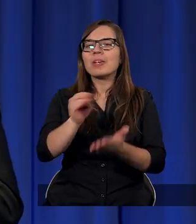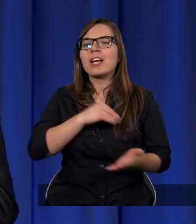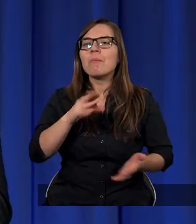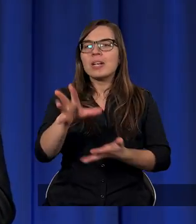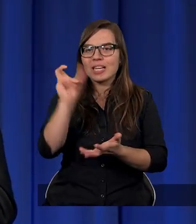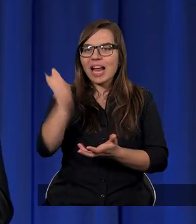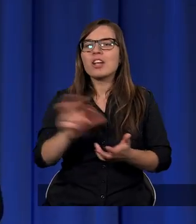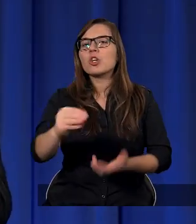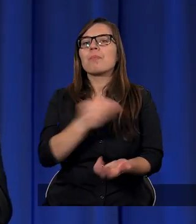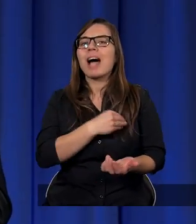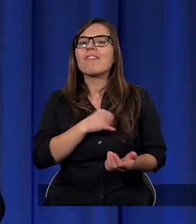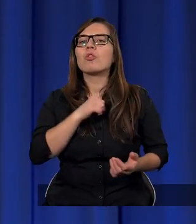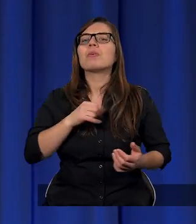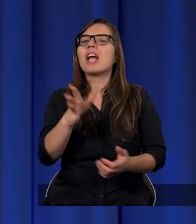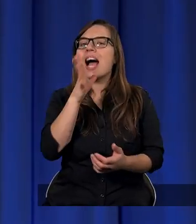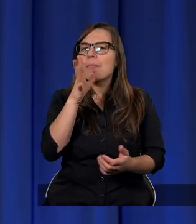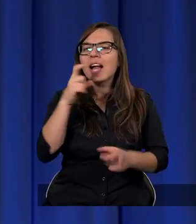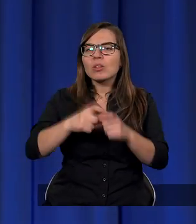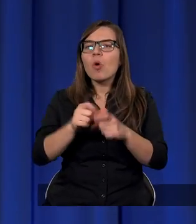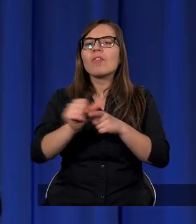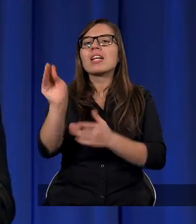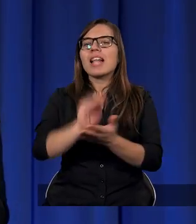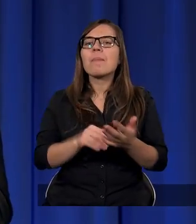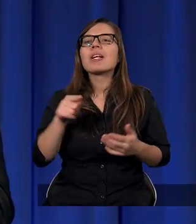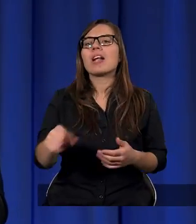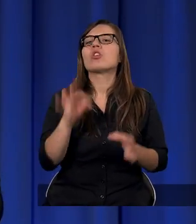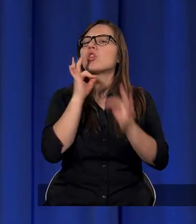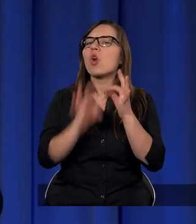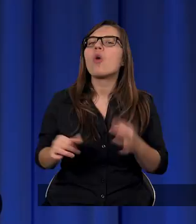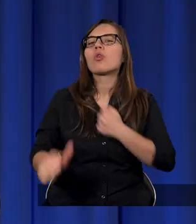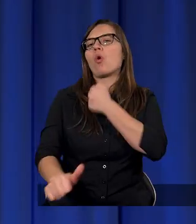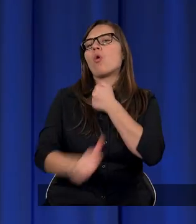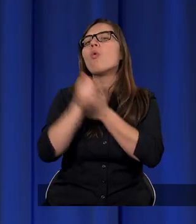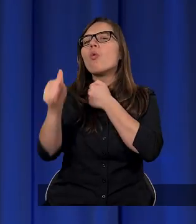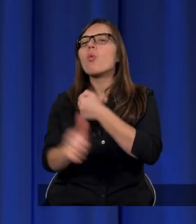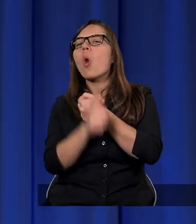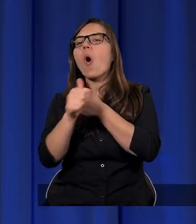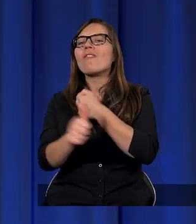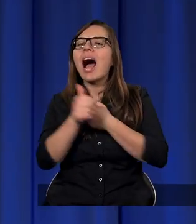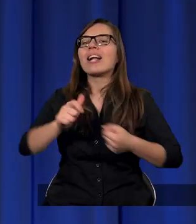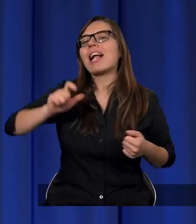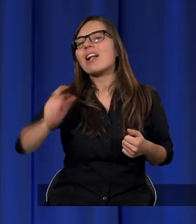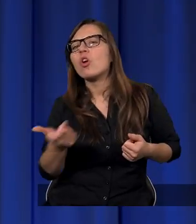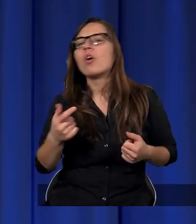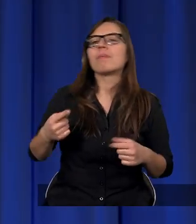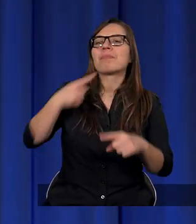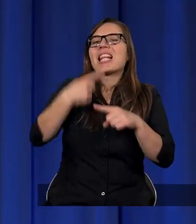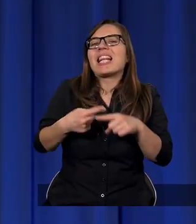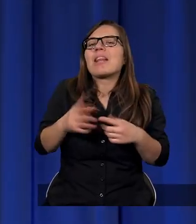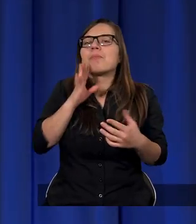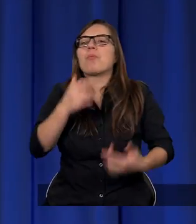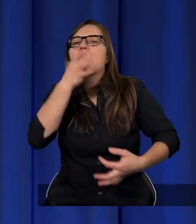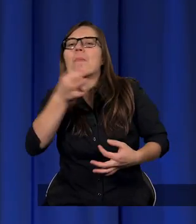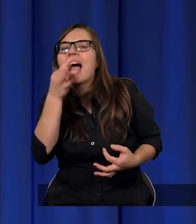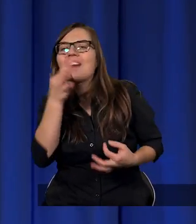prawujmy się. To hebrajskie słowo, jakie tam jest użyte, ono oznacza dokładnie udowadniać coś, decydować, poprawiać,